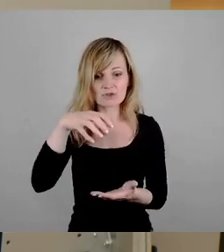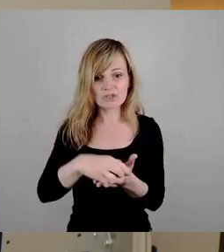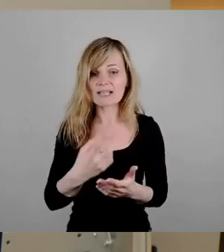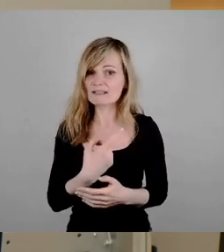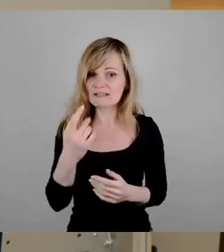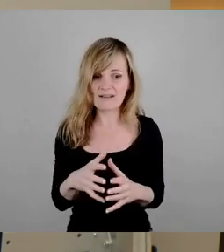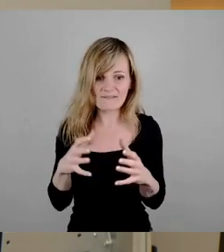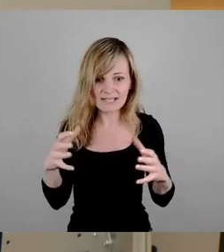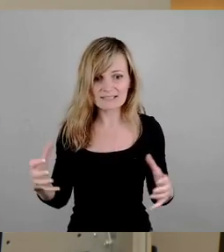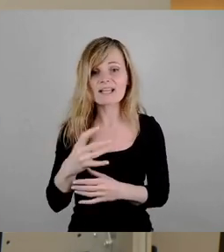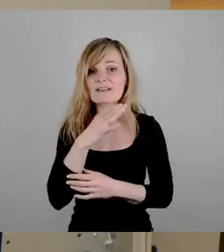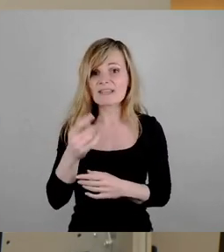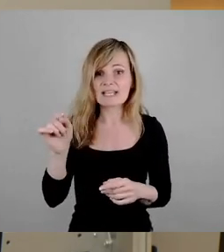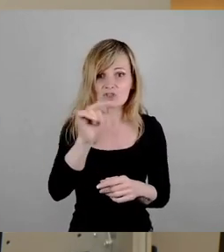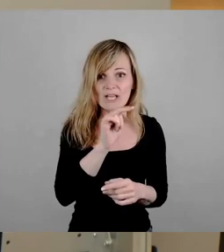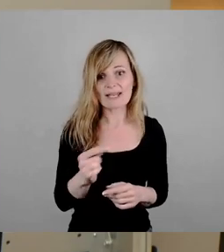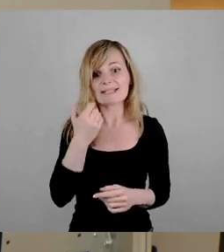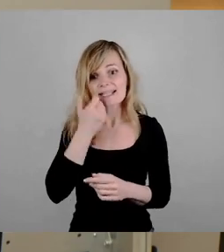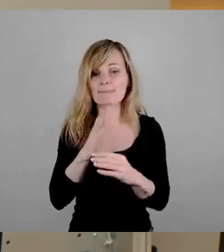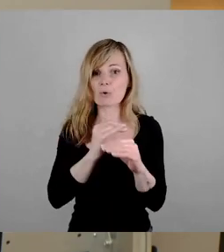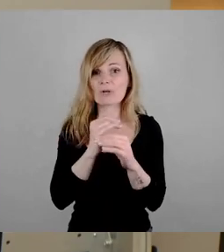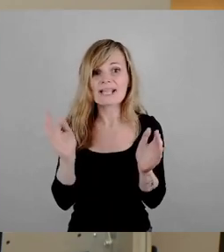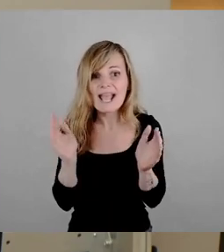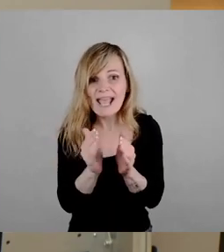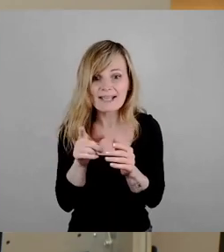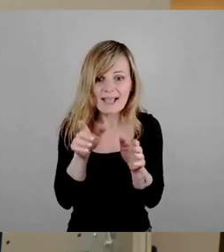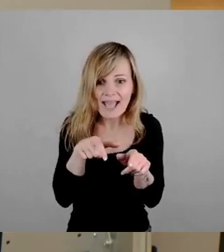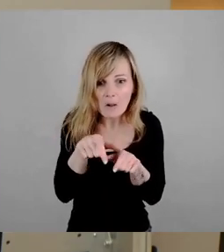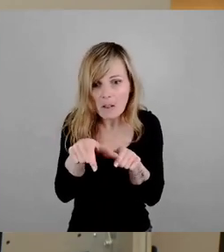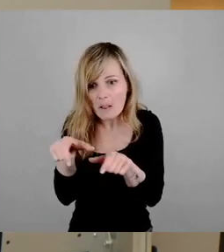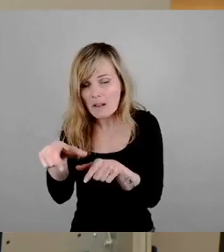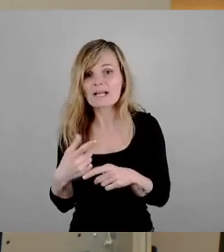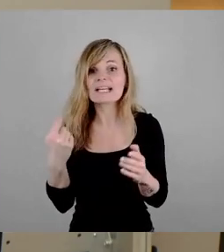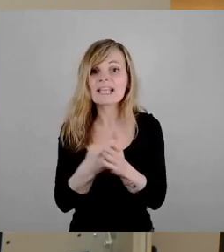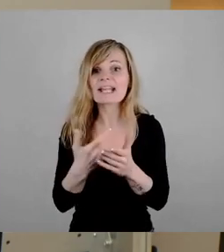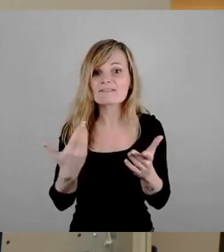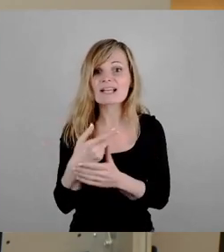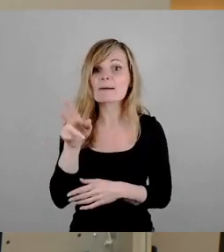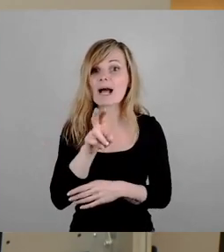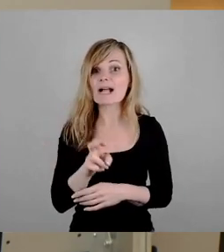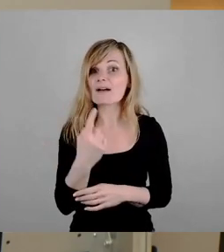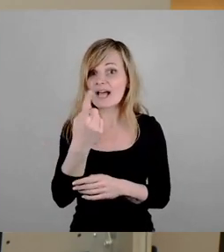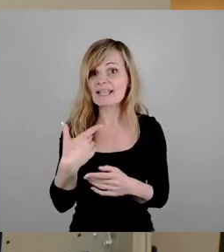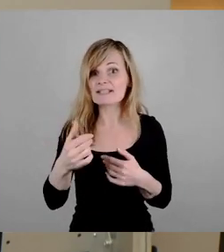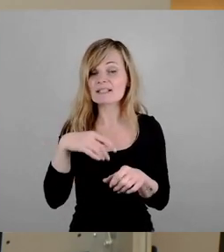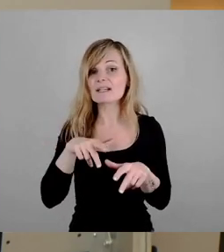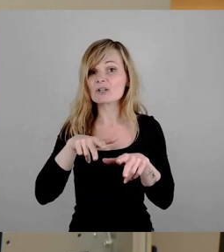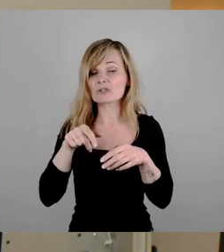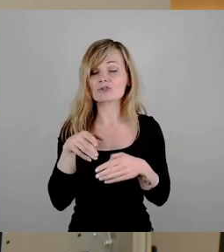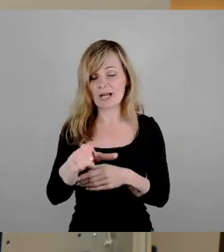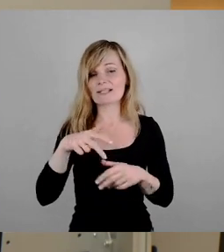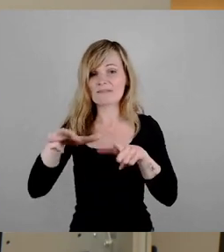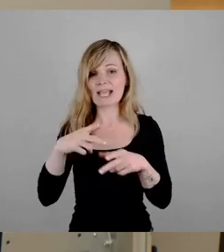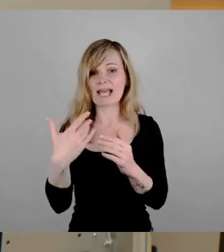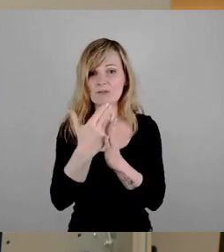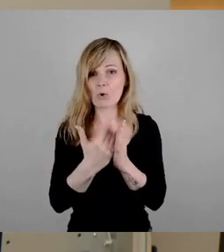ganz vielen Stellen, liebe Kollegen, enge Stellen. Und was gilt da? Paragraf 1 der Straßenverkehrsordnung. Und das werden wir